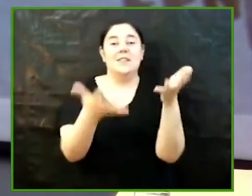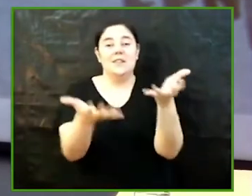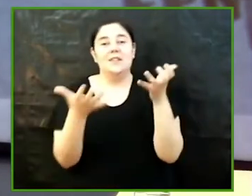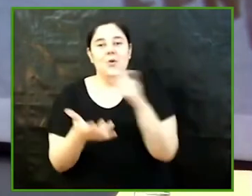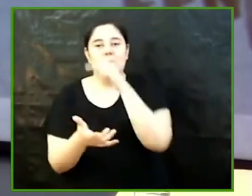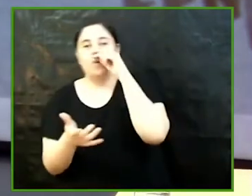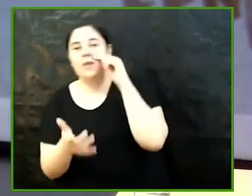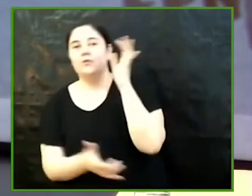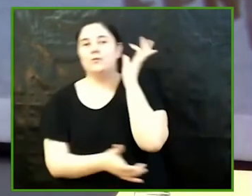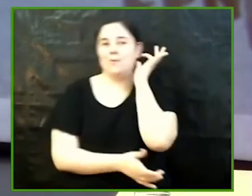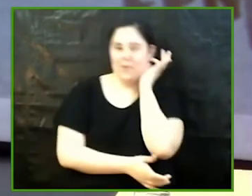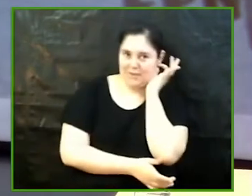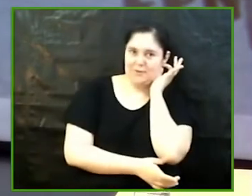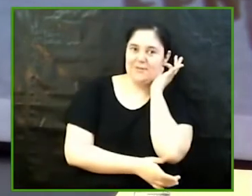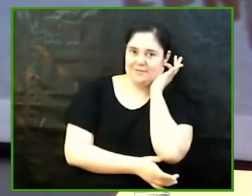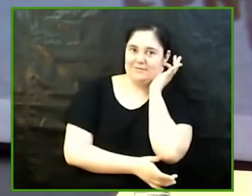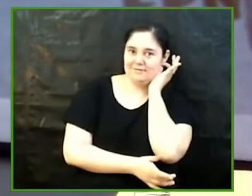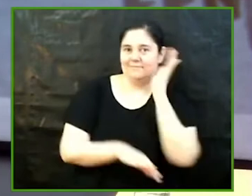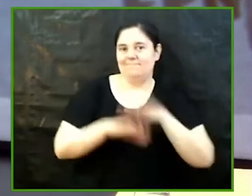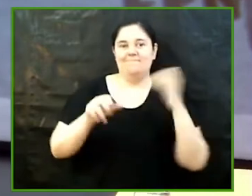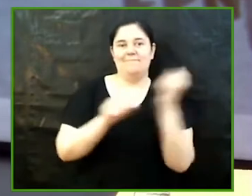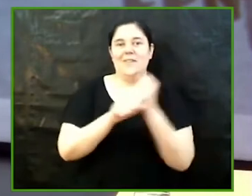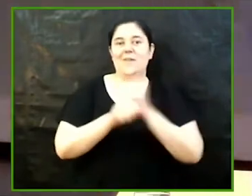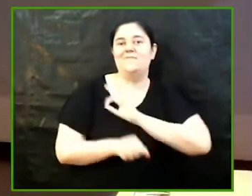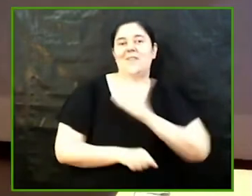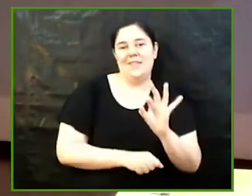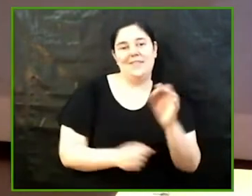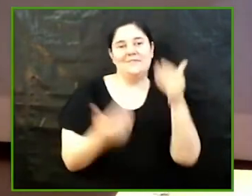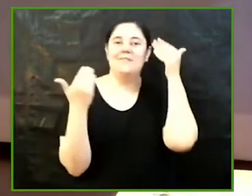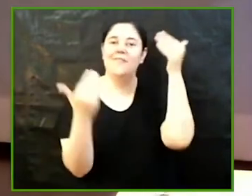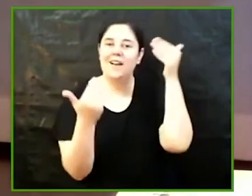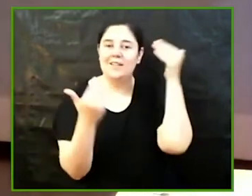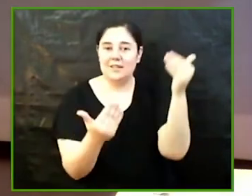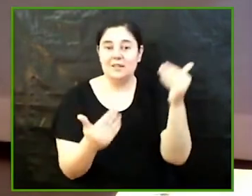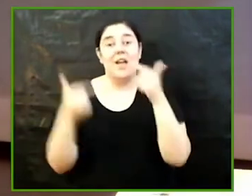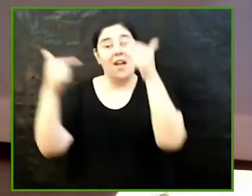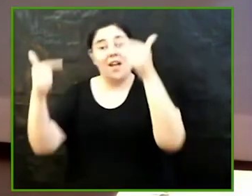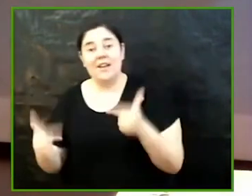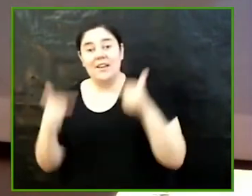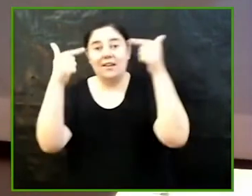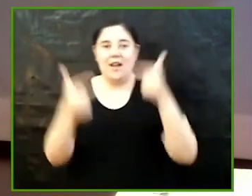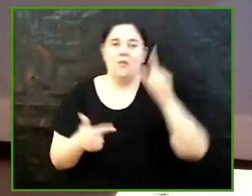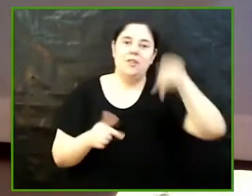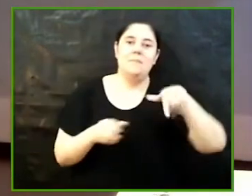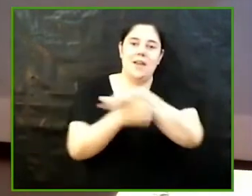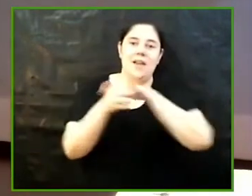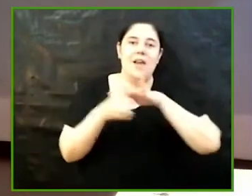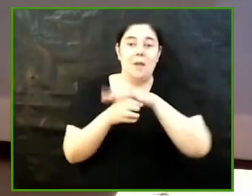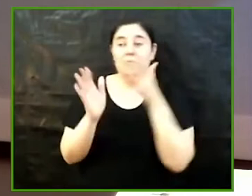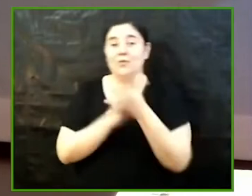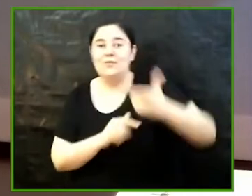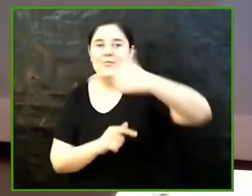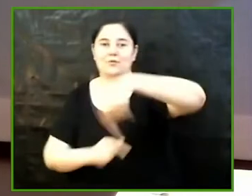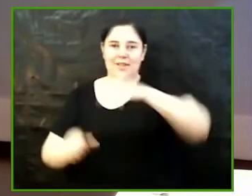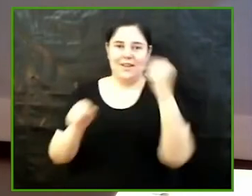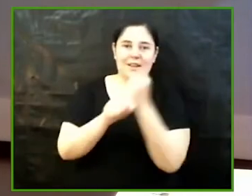i als guanyadores i als guanyadors dels treballs premiats per grau i per àmbit per tota la feina i l'esforç que heu fet per entendre